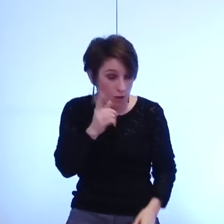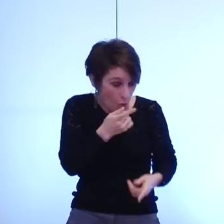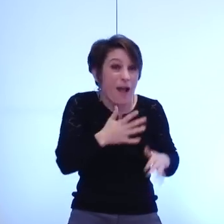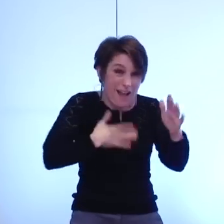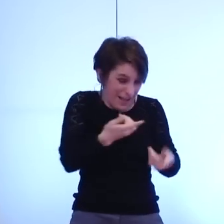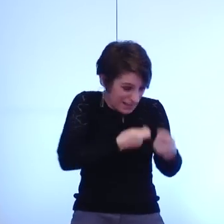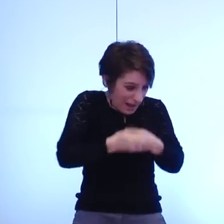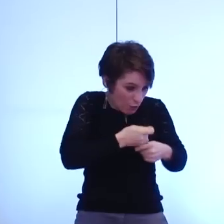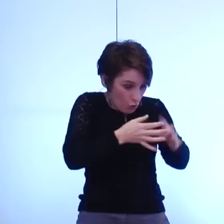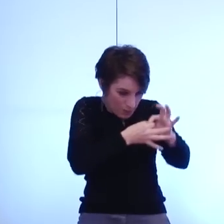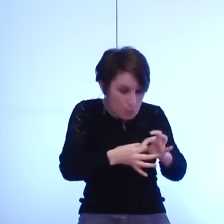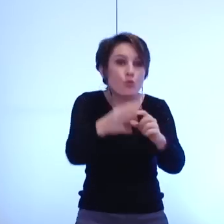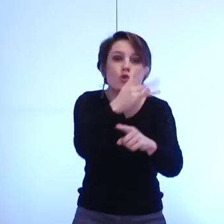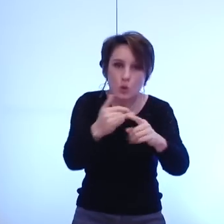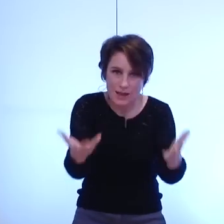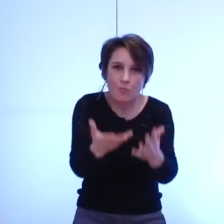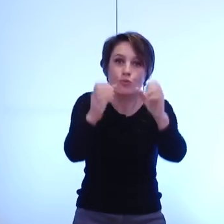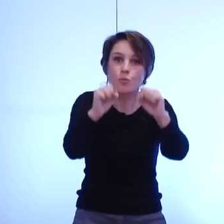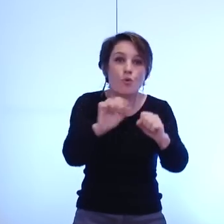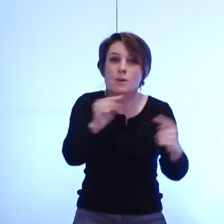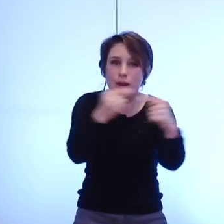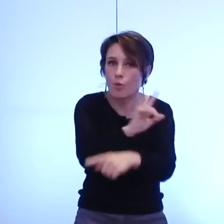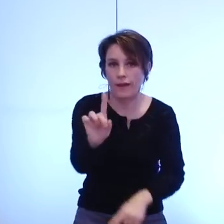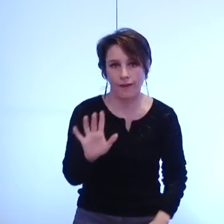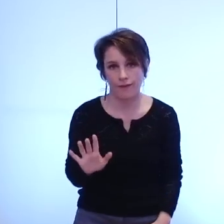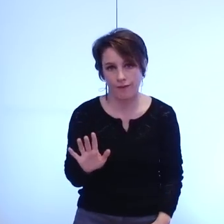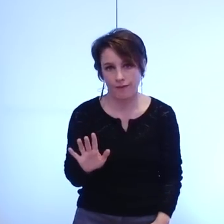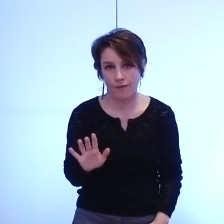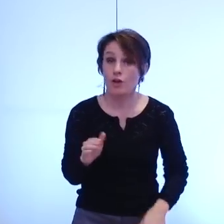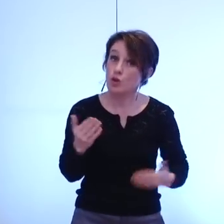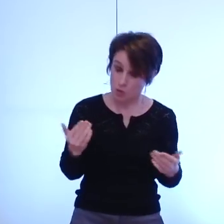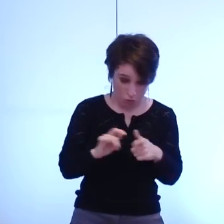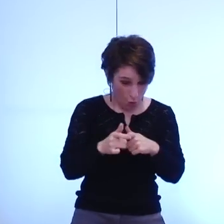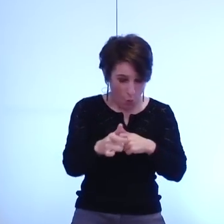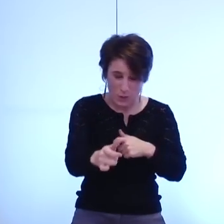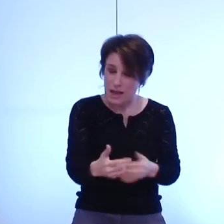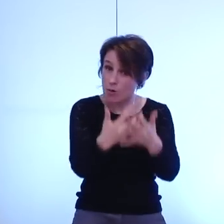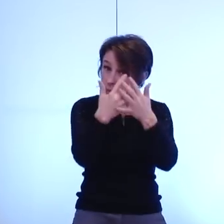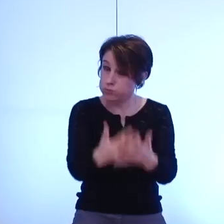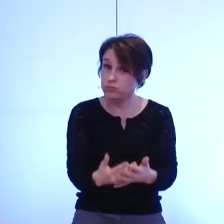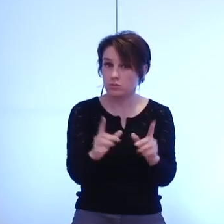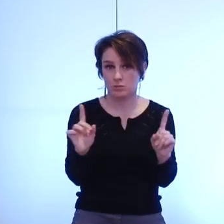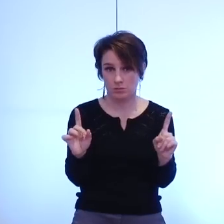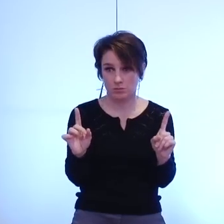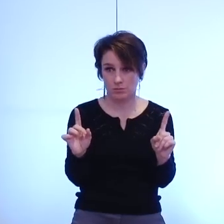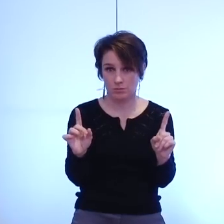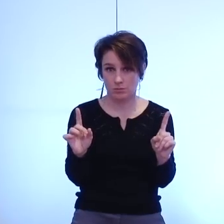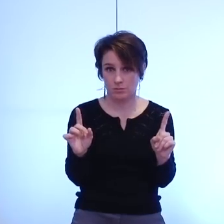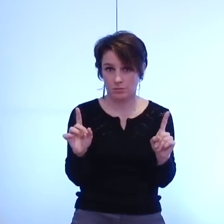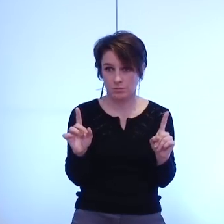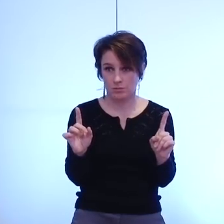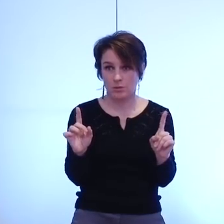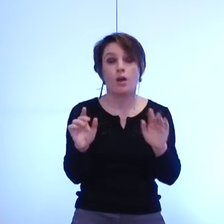et pas l'inverse donc les conséquences sont considérables alors si vous ajoutez à cela